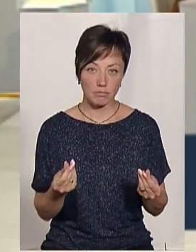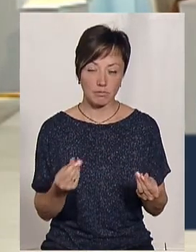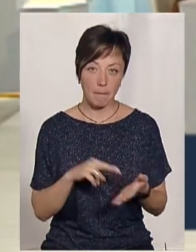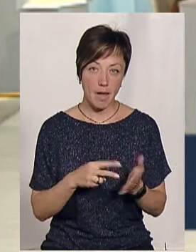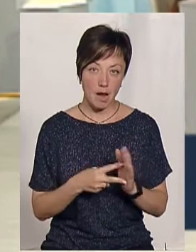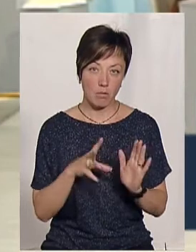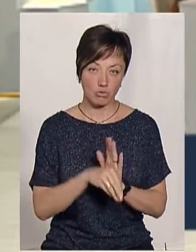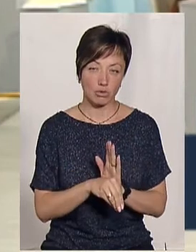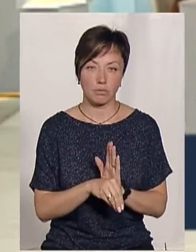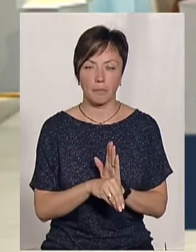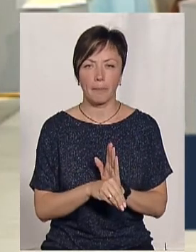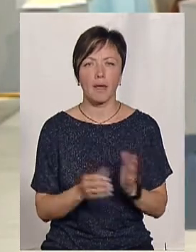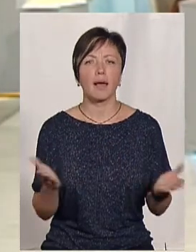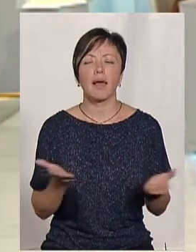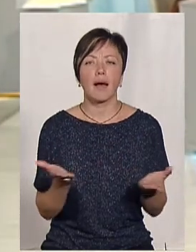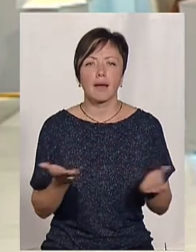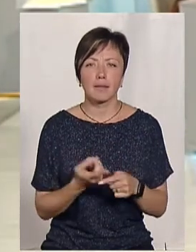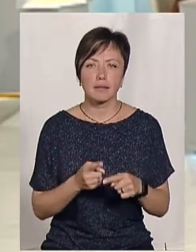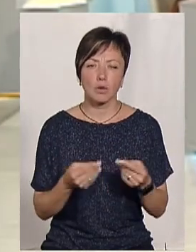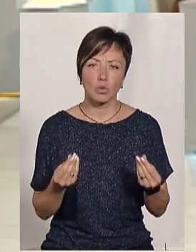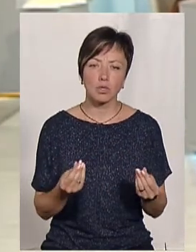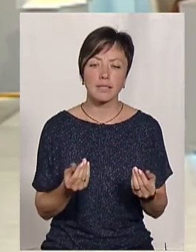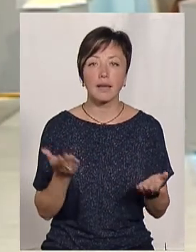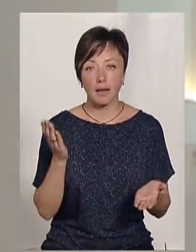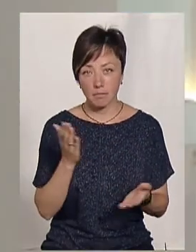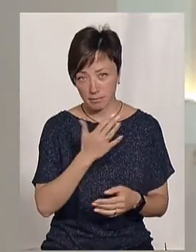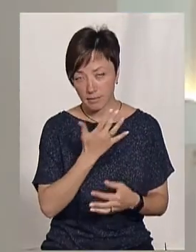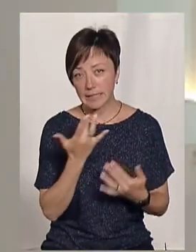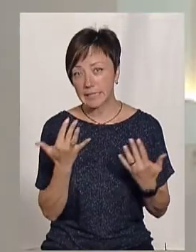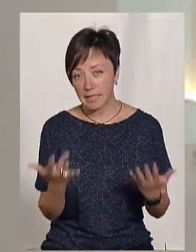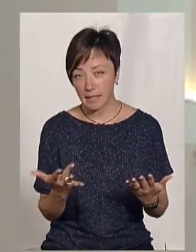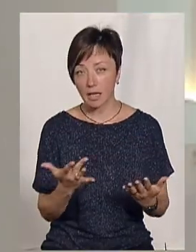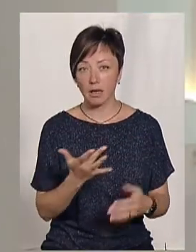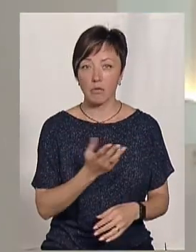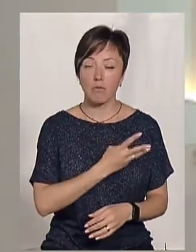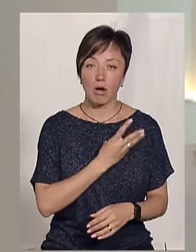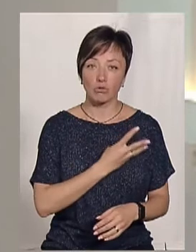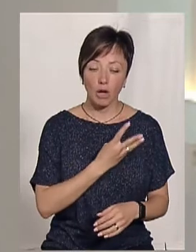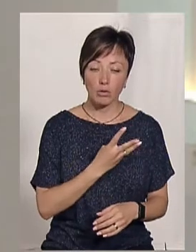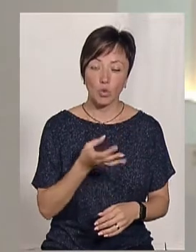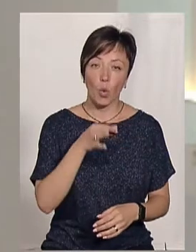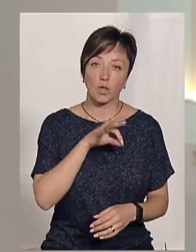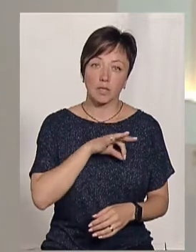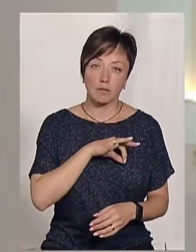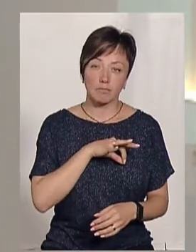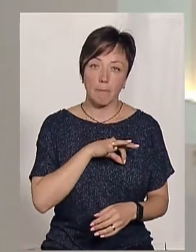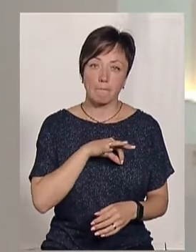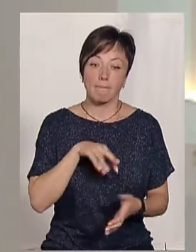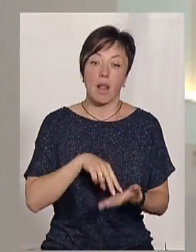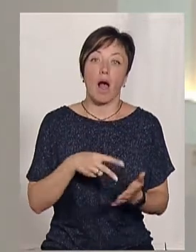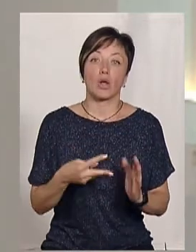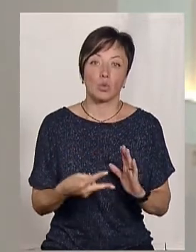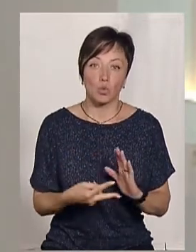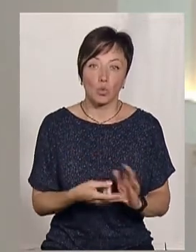передбачені. Які це кошти і скільки бажаючих скористалося вже щойно прийнятою, мають намір